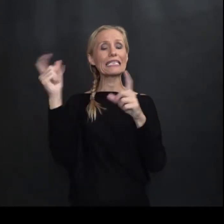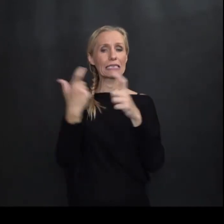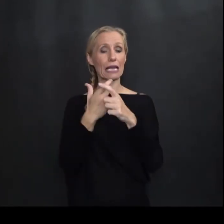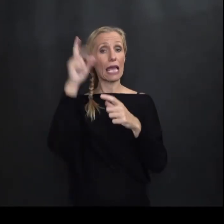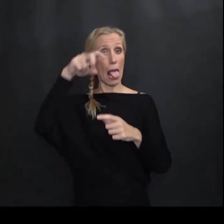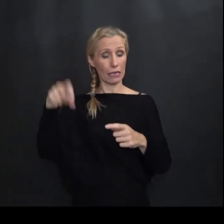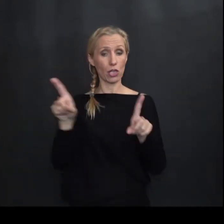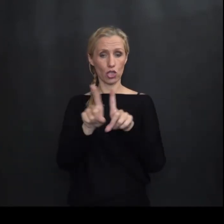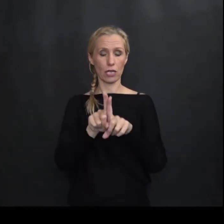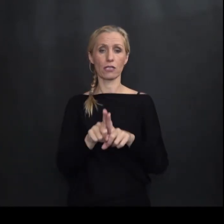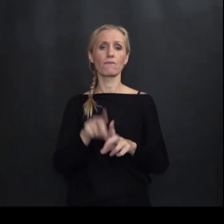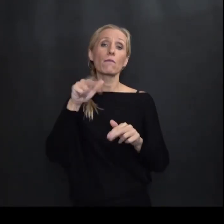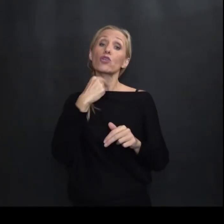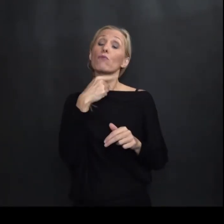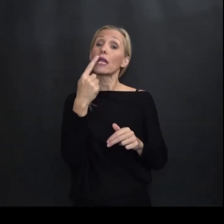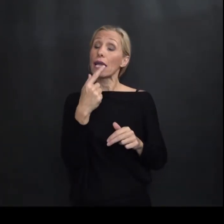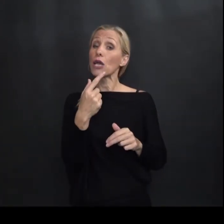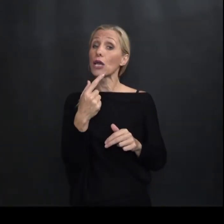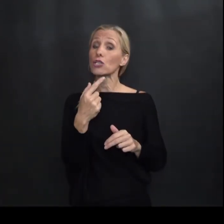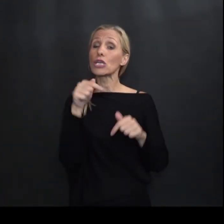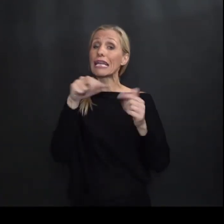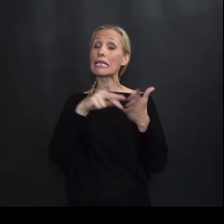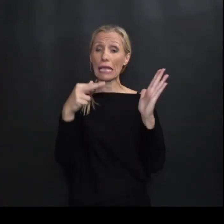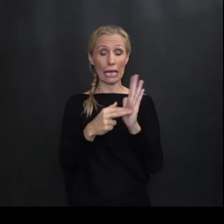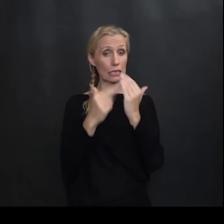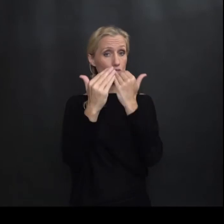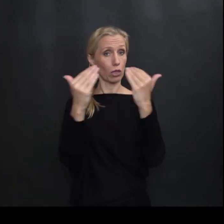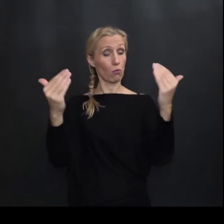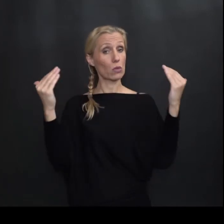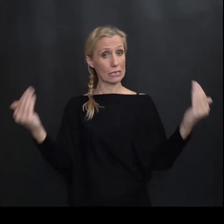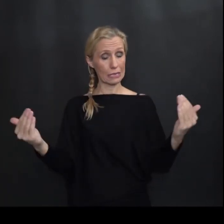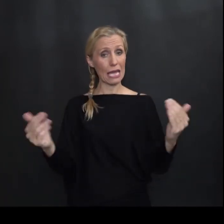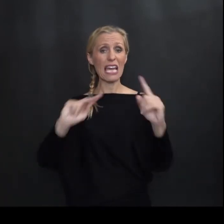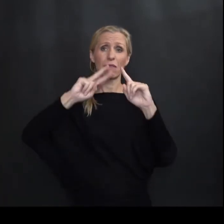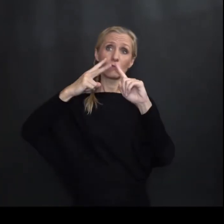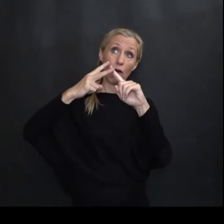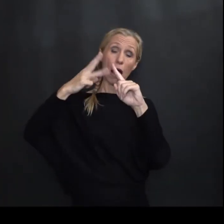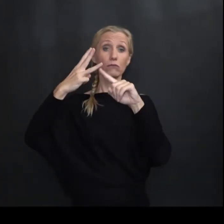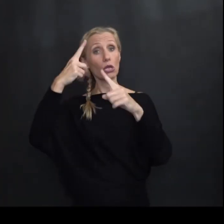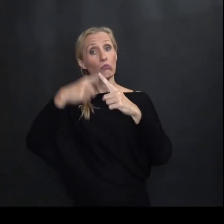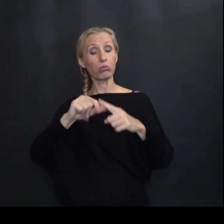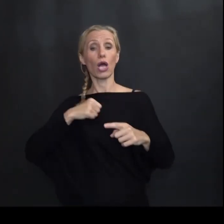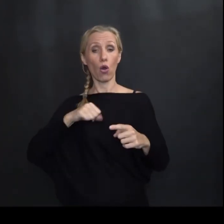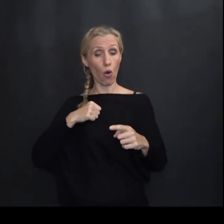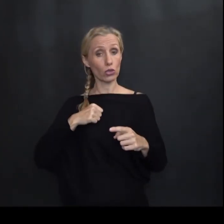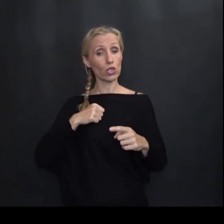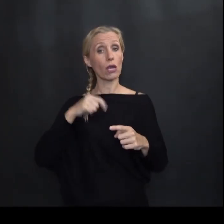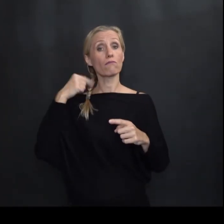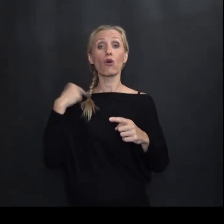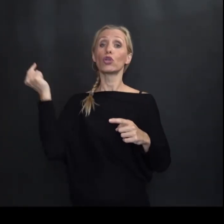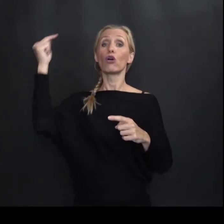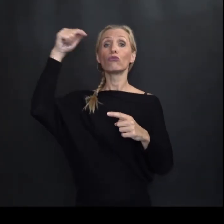električni Evo Možemo kazati Da Tehnički muzej Dva do tri puta na godinu U priliči